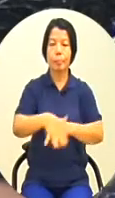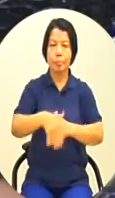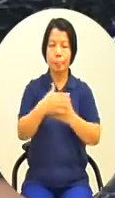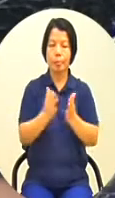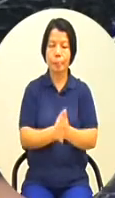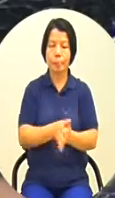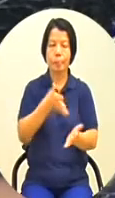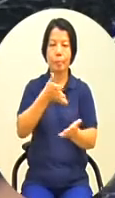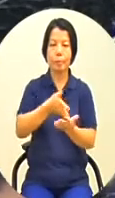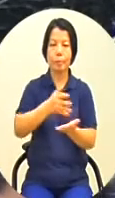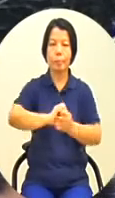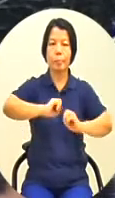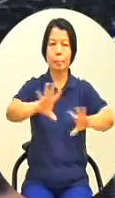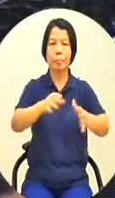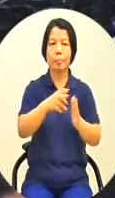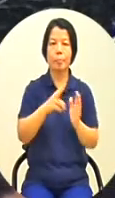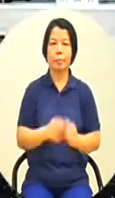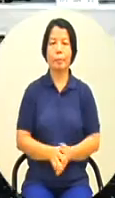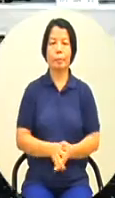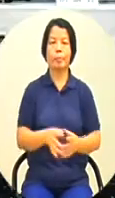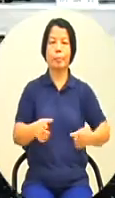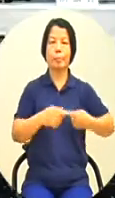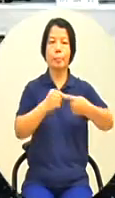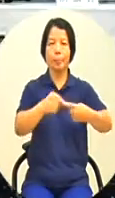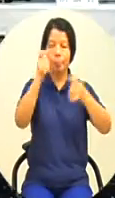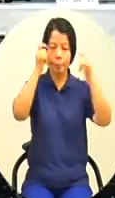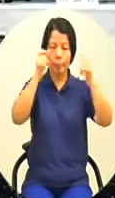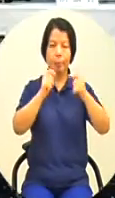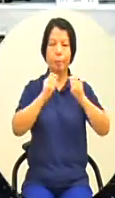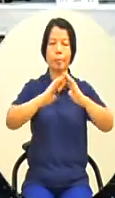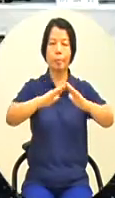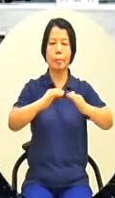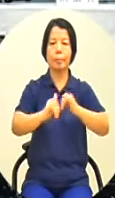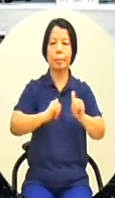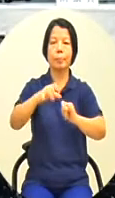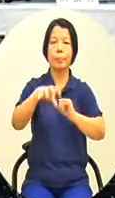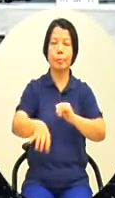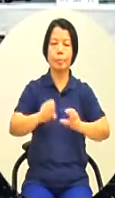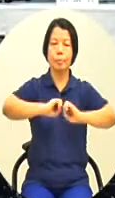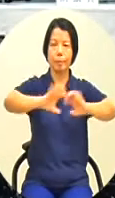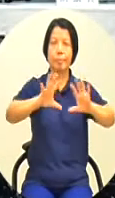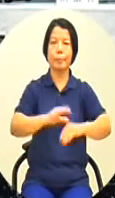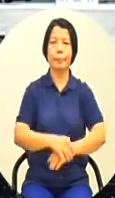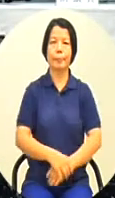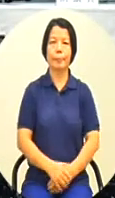開始報告謝謝第1案由高雄市政府社會局報告